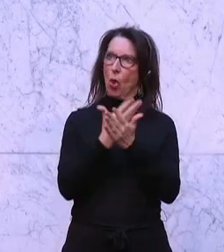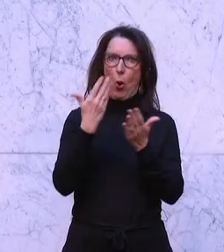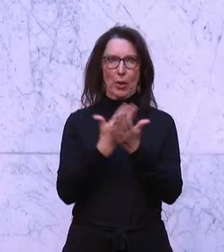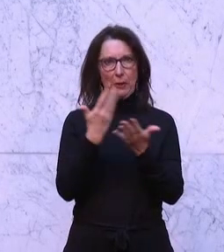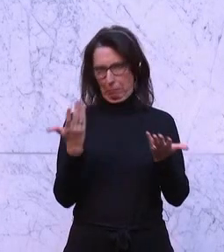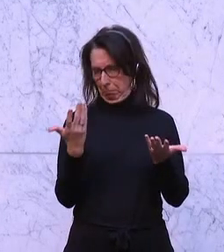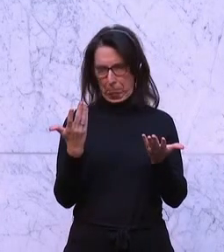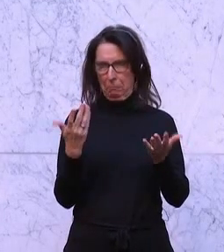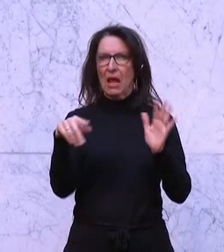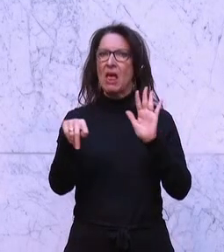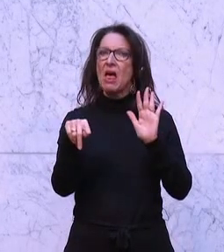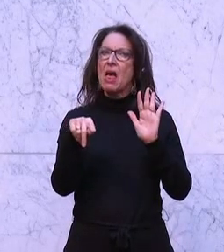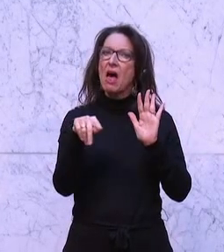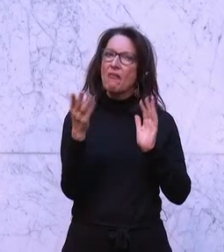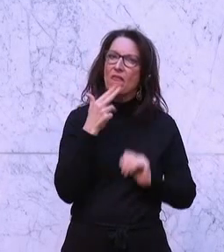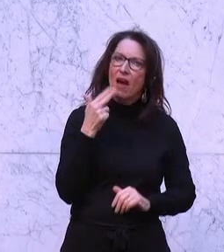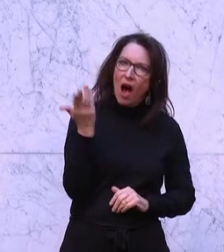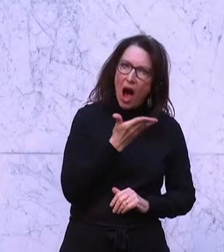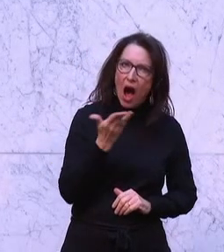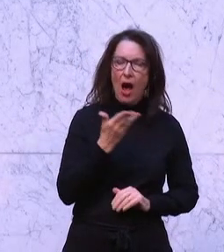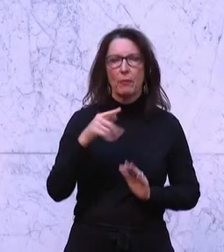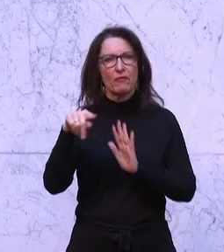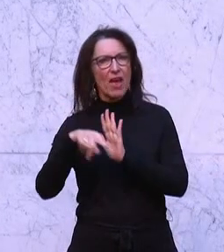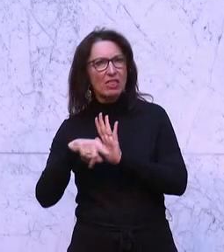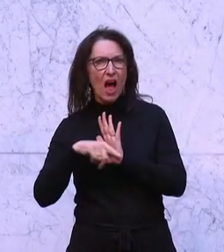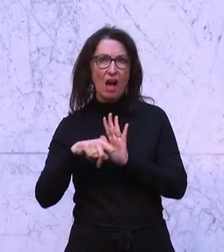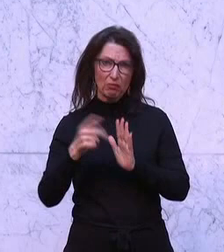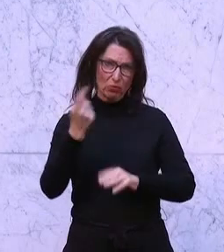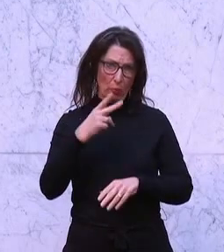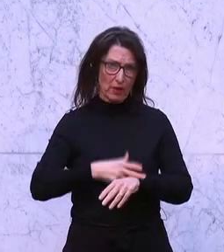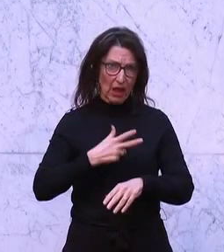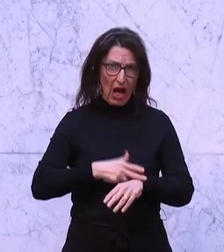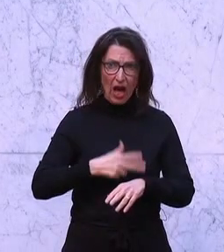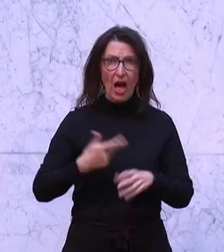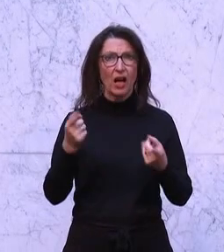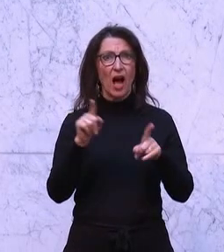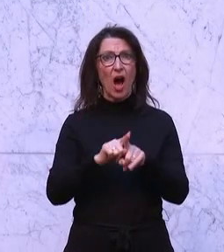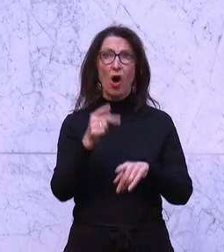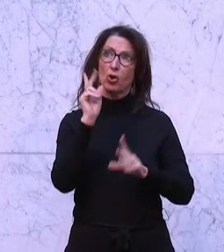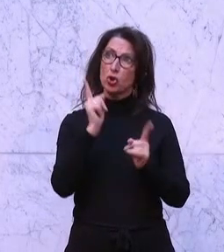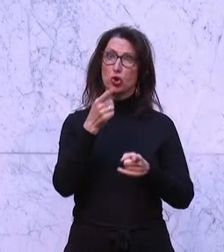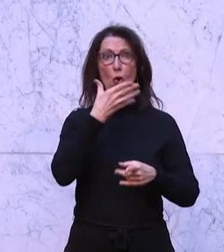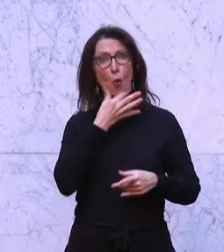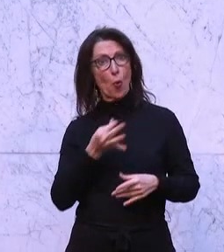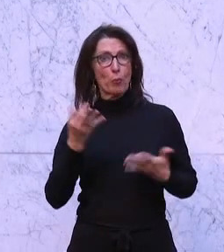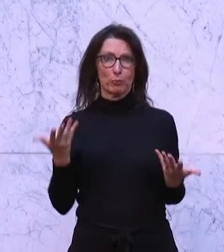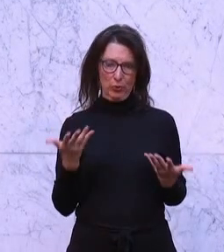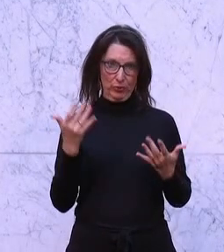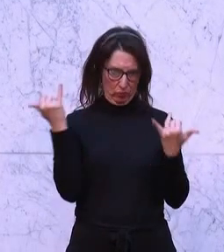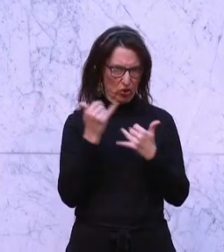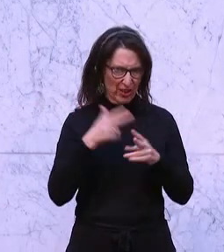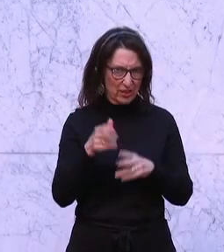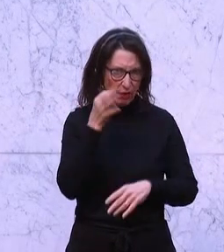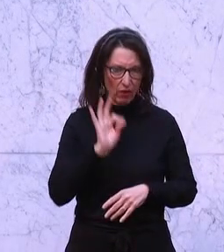Benachteiligungen machen krank, vorgegaukelte Schönheitsideale sind Stressfrakturen für Frauen und geringes